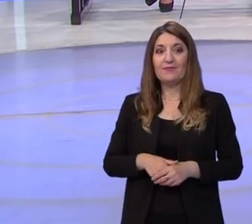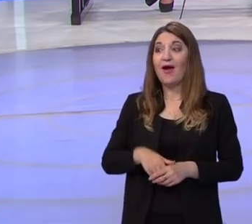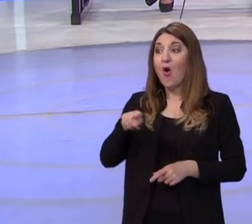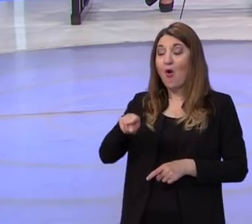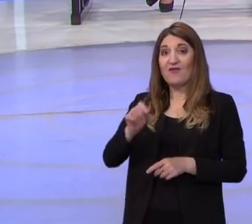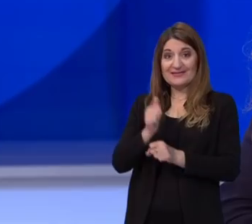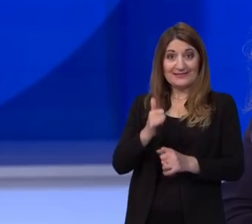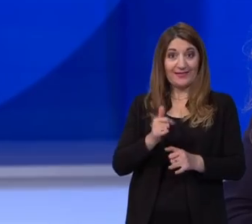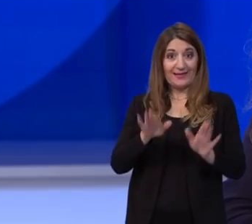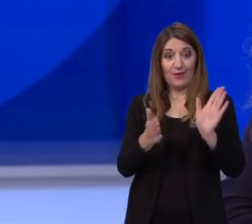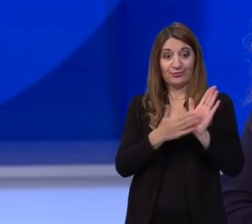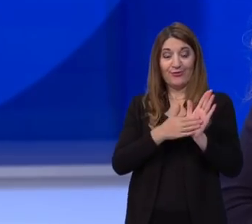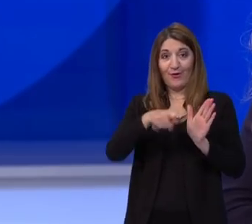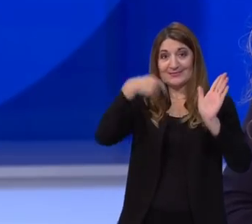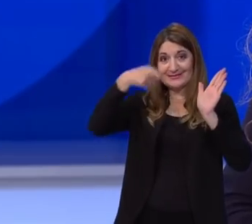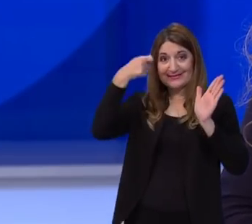vrlo skoro.